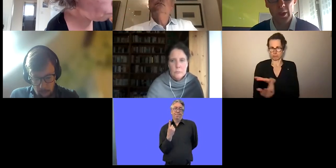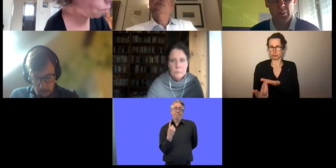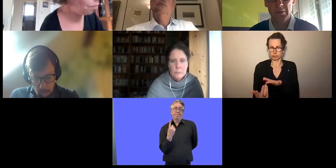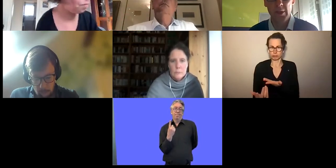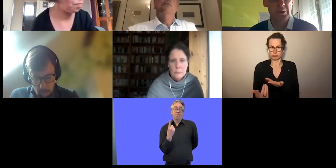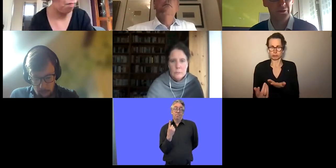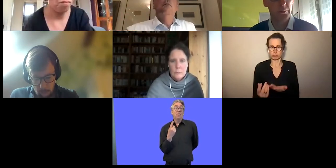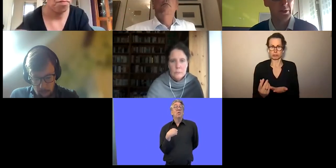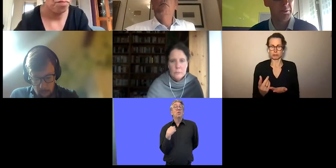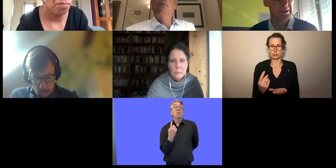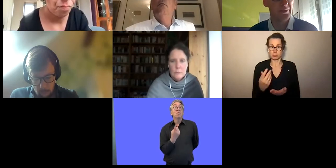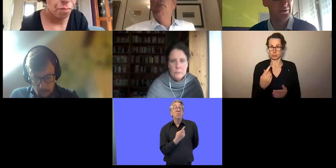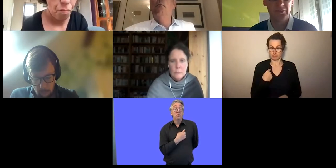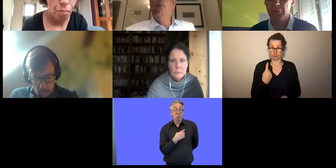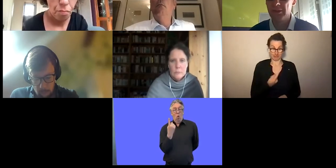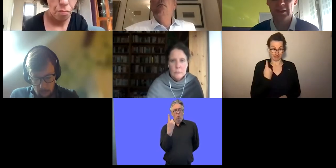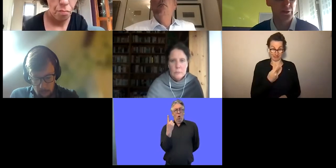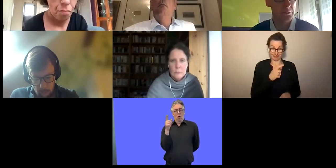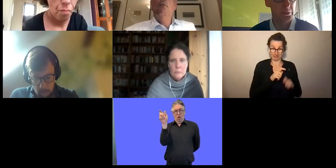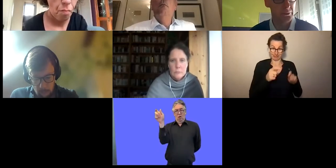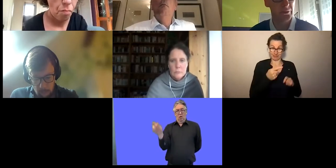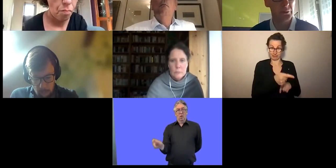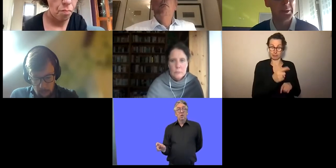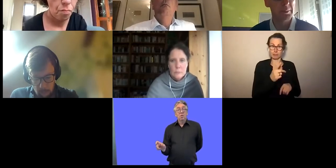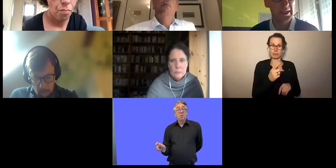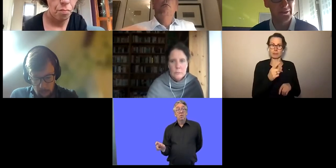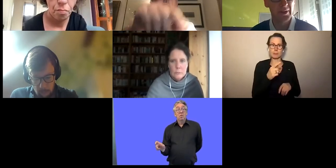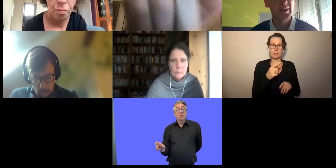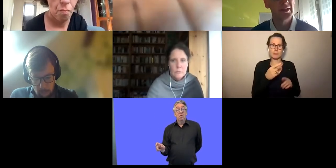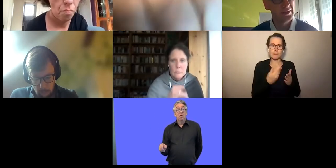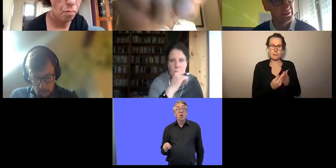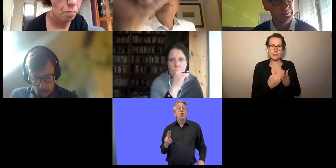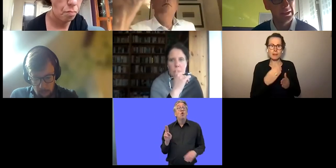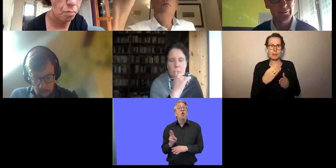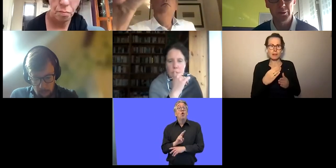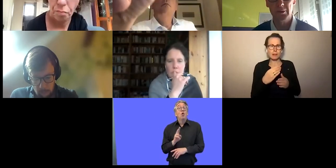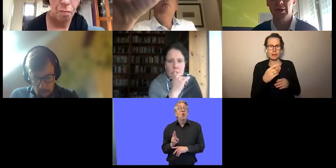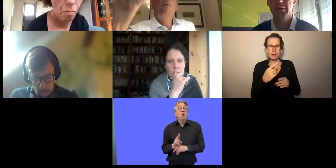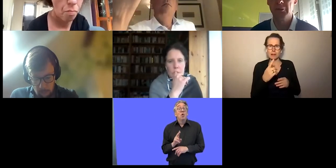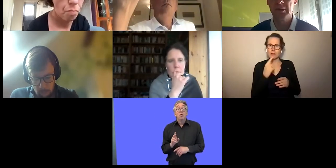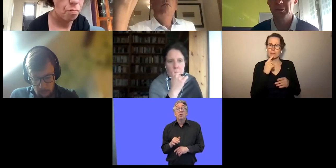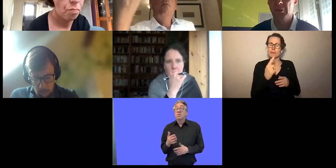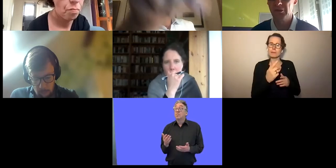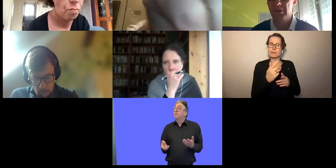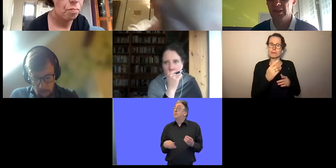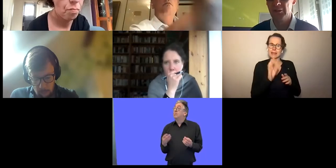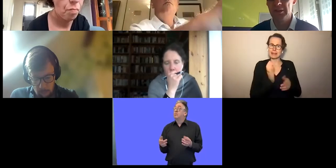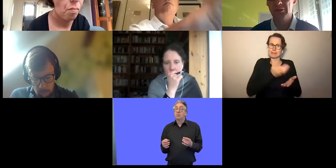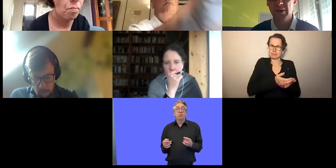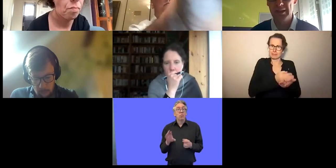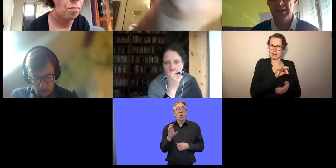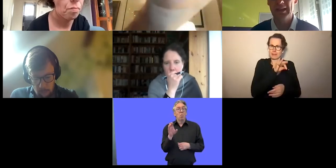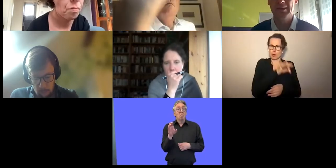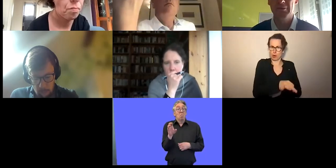technologische Unterstützung bekommt. Einer unserer Unternehmen verwendet hier ein